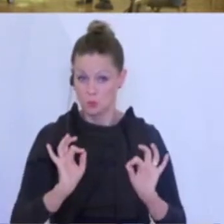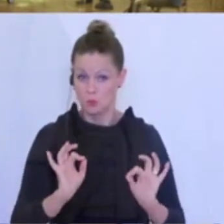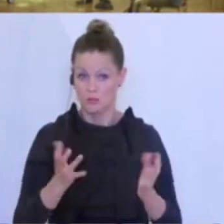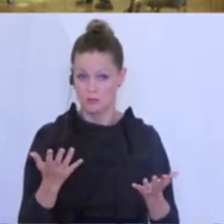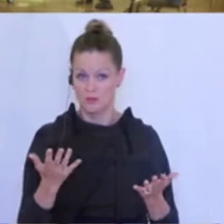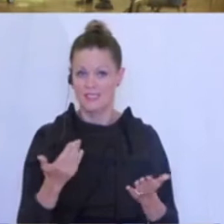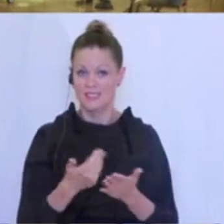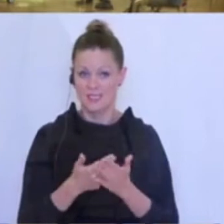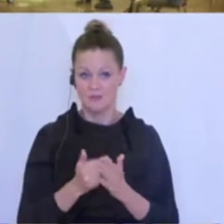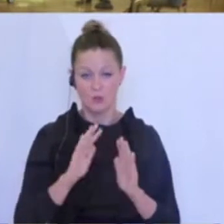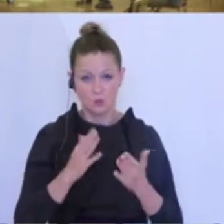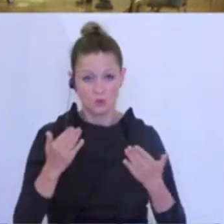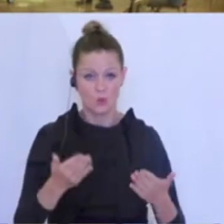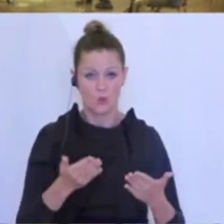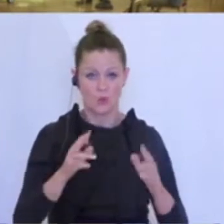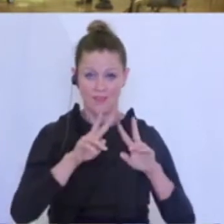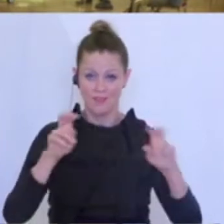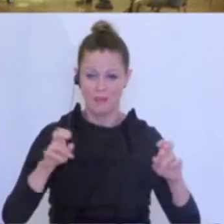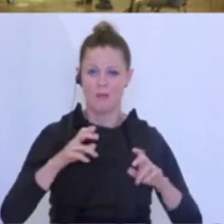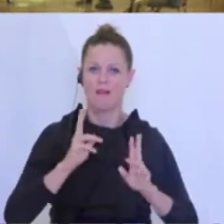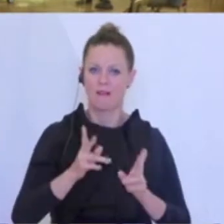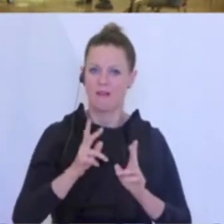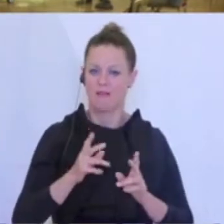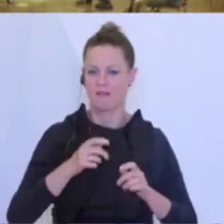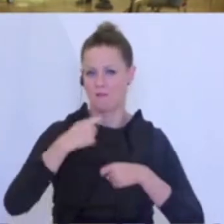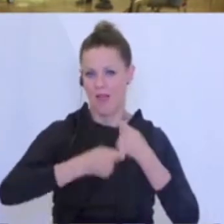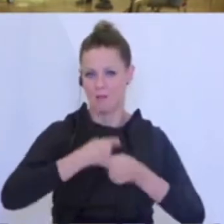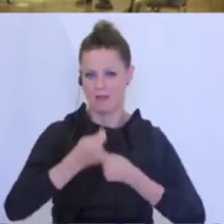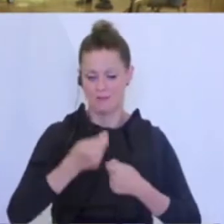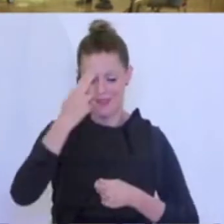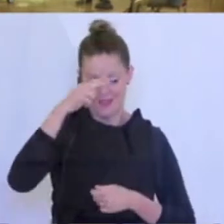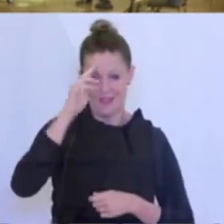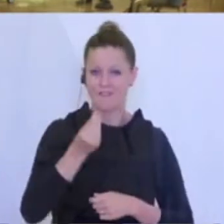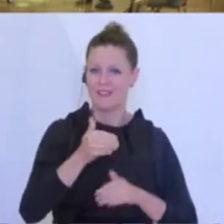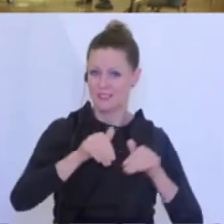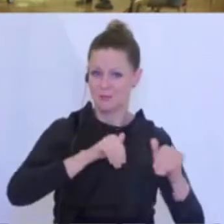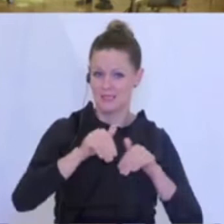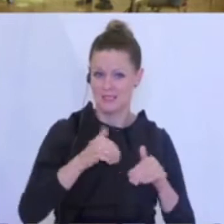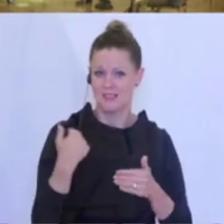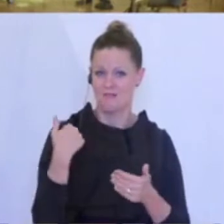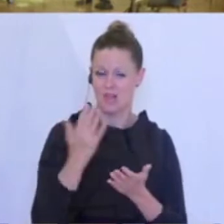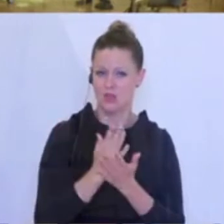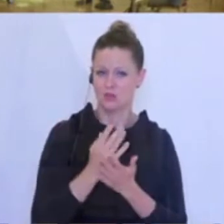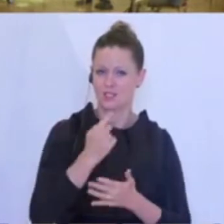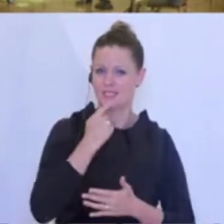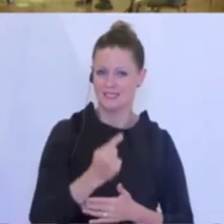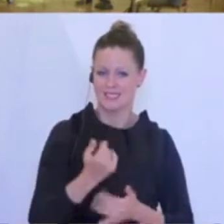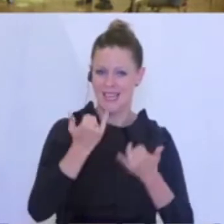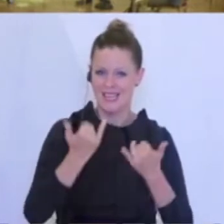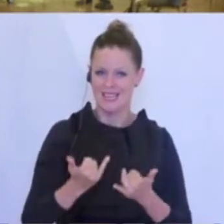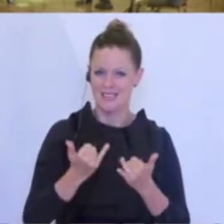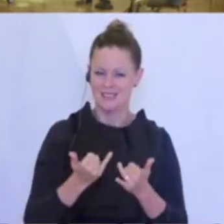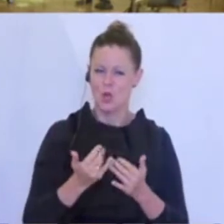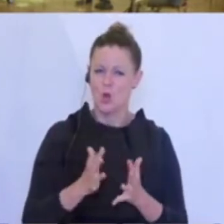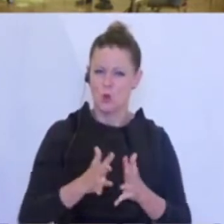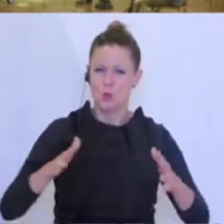vordringlich zuwenden können. Der Herr Finanzminister hatte heute hier an dieser Stelle da ja schon erwähnt, dass jetzt in dem großen